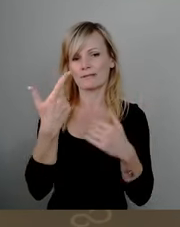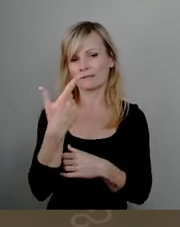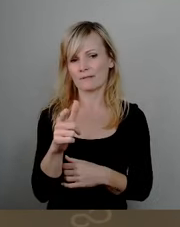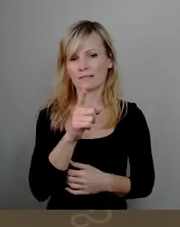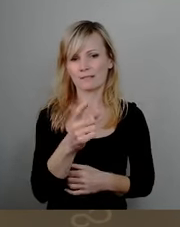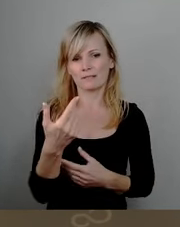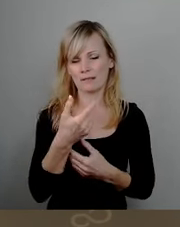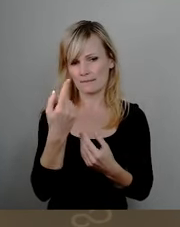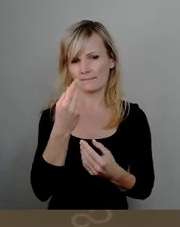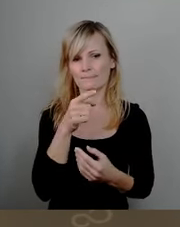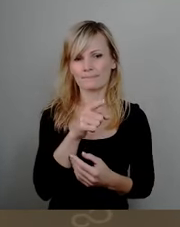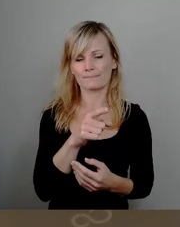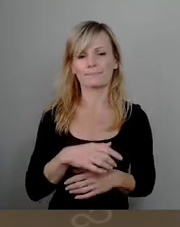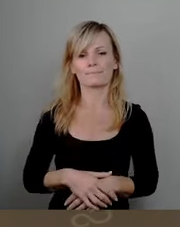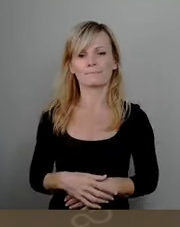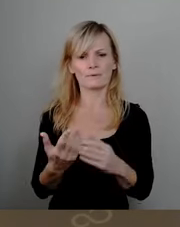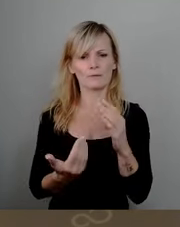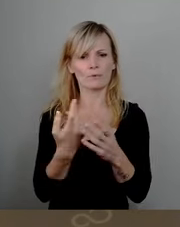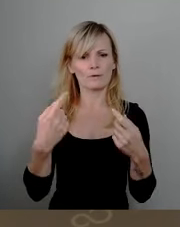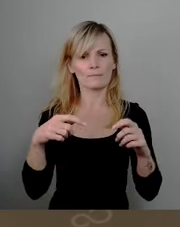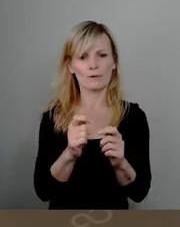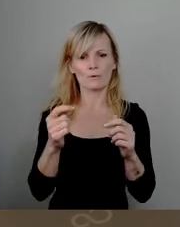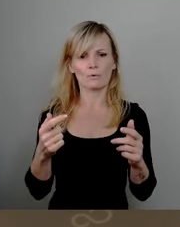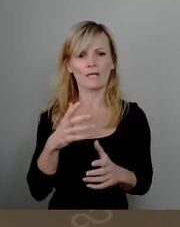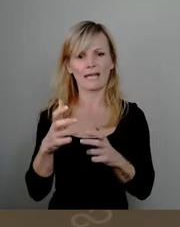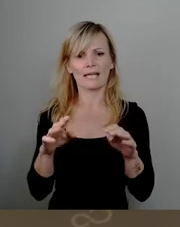Neubau eines Gerätehauses.